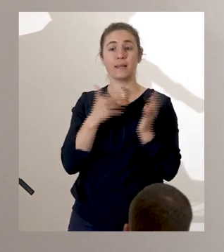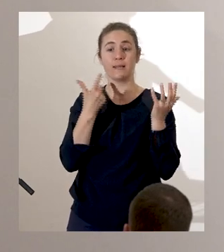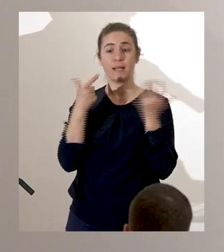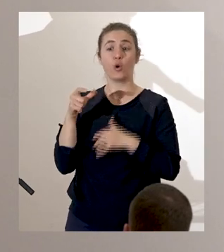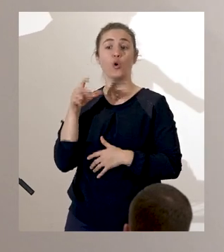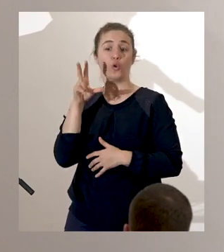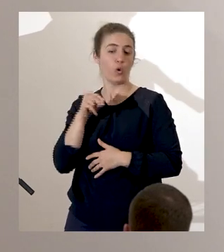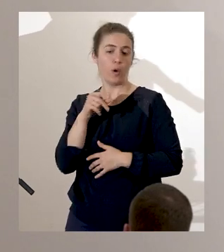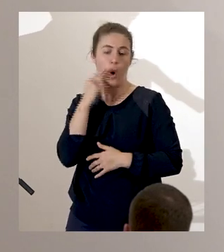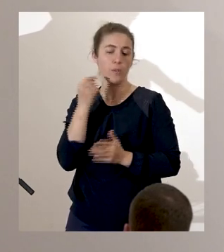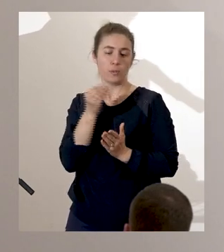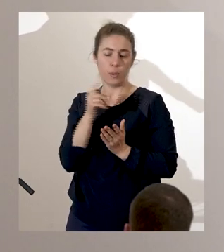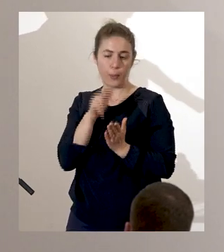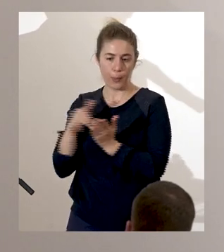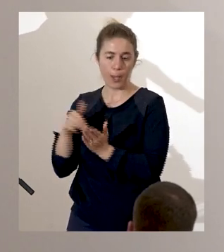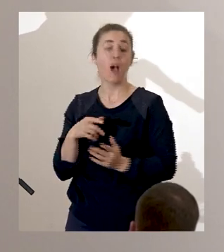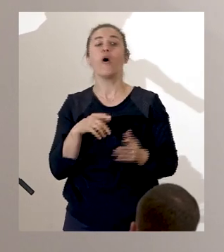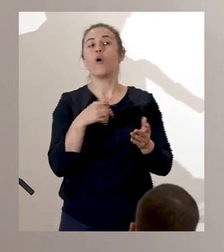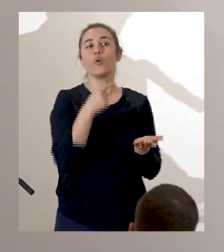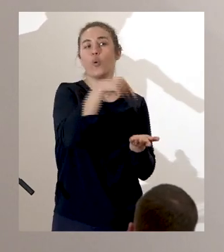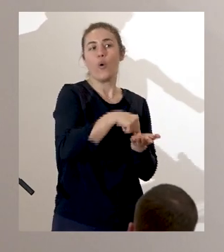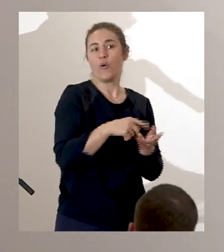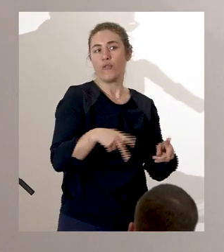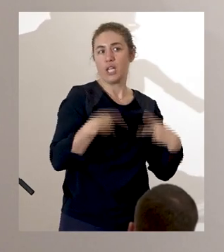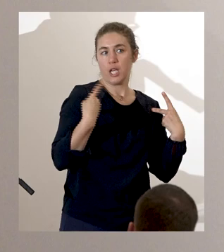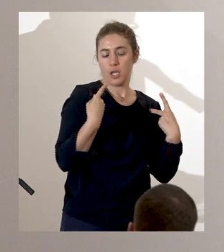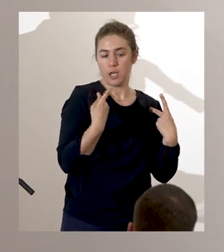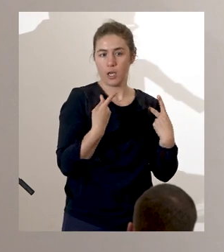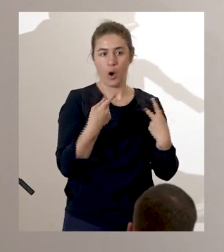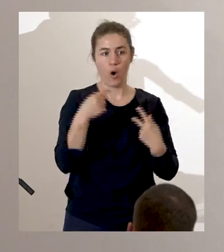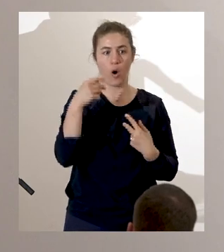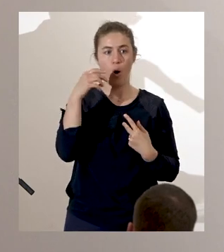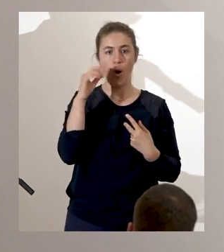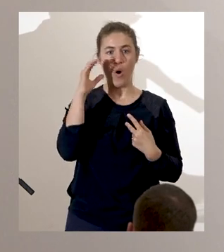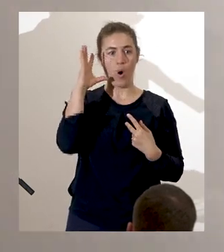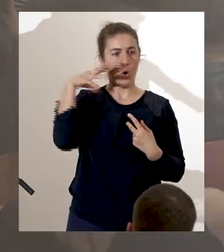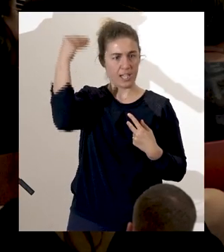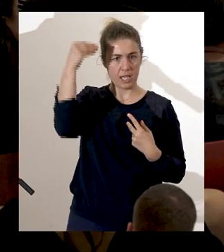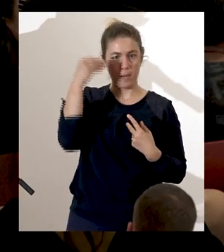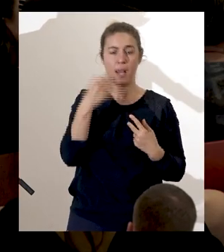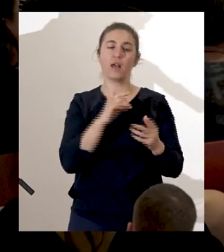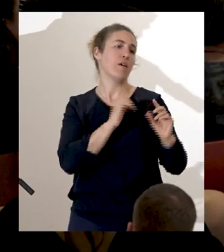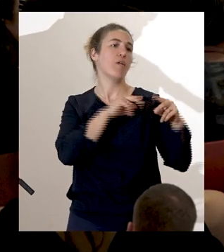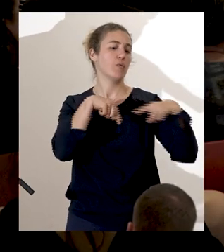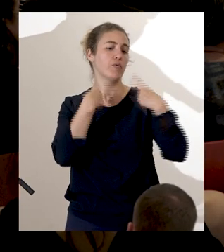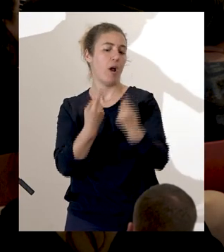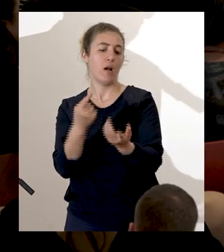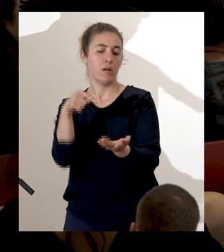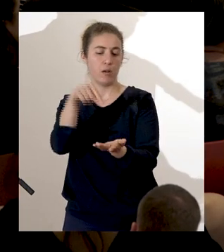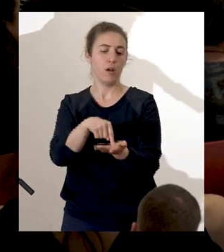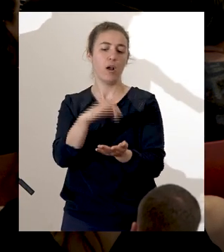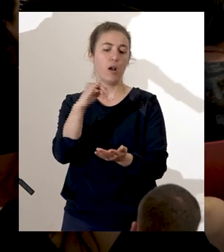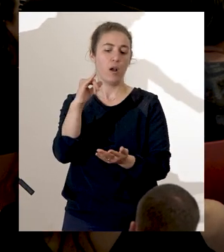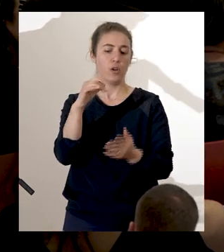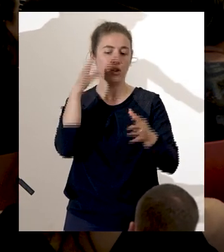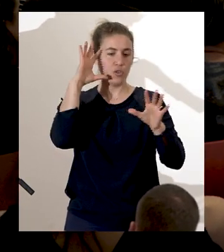résidé aux Antilles, il ne semble pas qu'il soit allé en Jamaïque. Et en tout cas, la présentation qu'il fait de cet événement